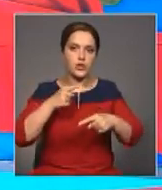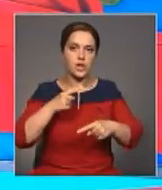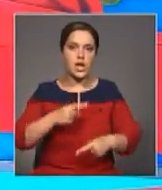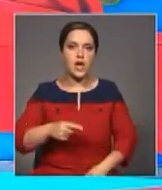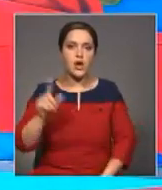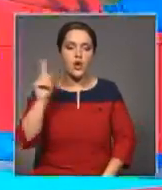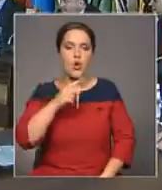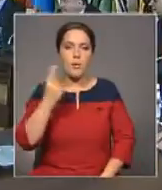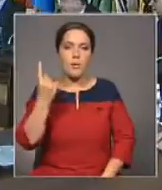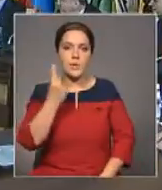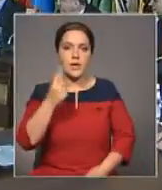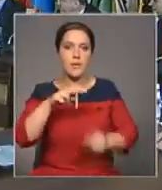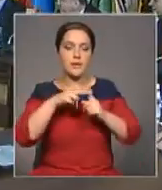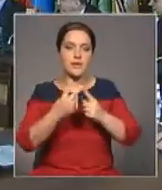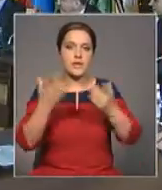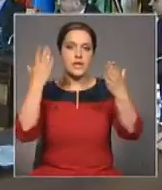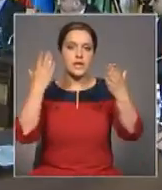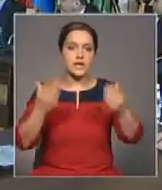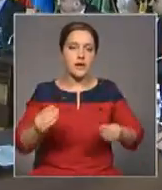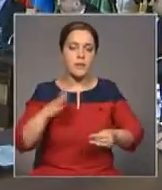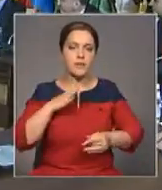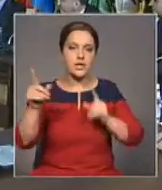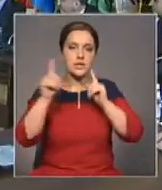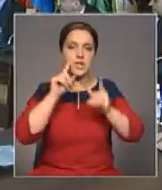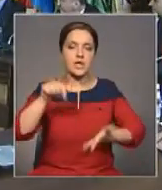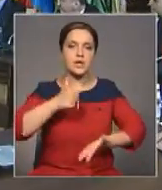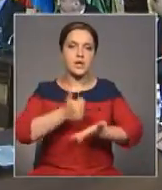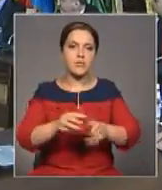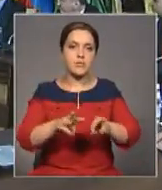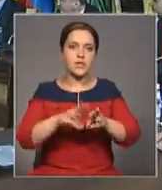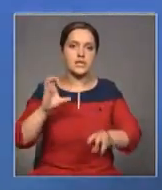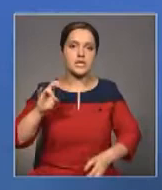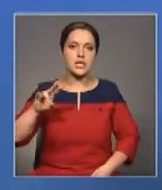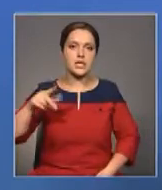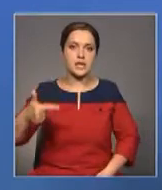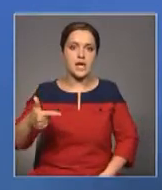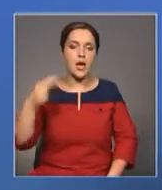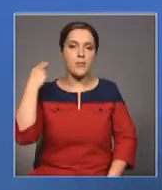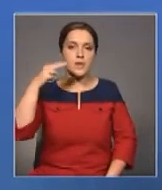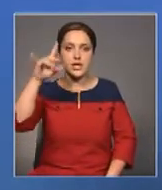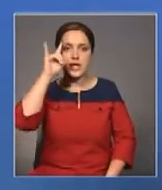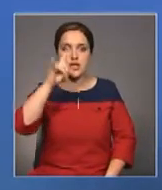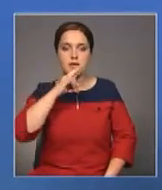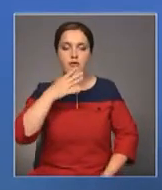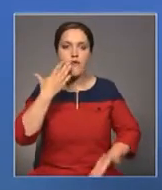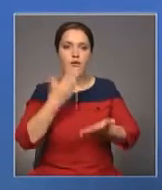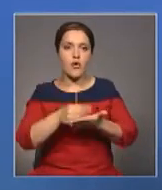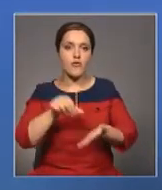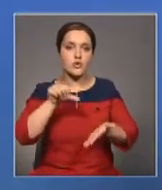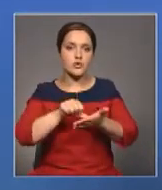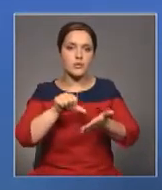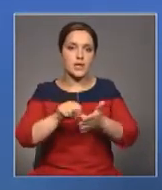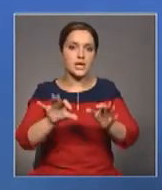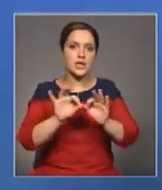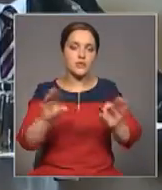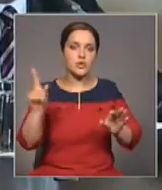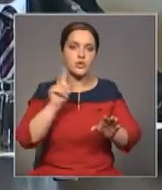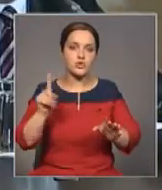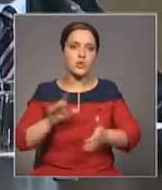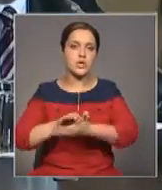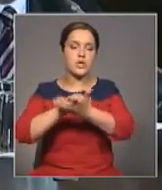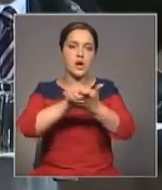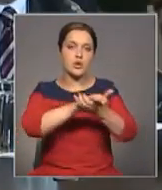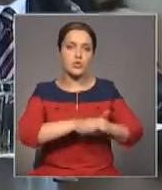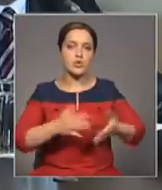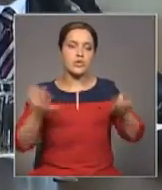Напомню, что в первой половине дня здесь проходило заседание глав правительств СНГ. Президент Казахстана в своем выступлении отметил, что содружество